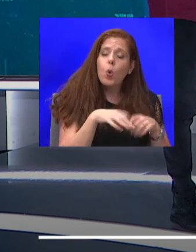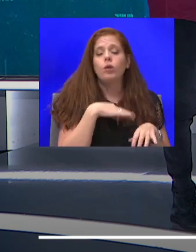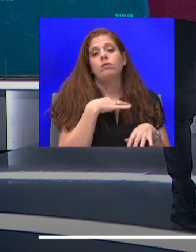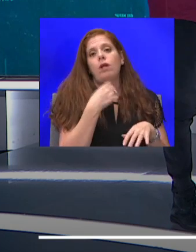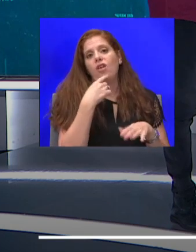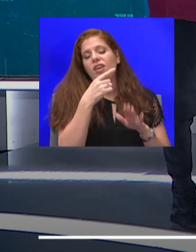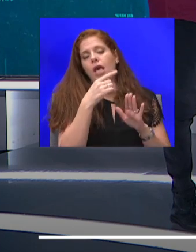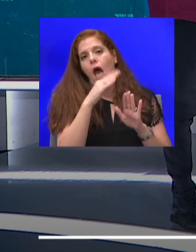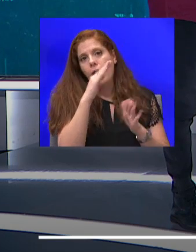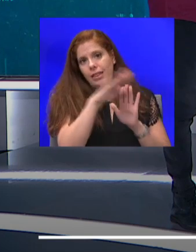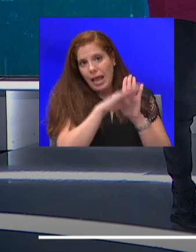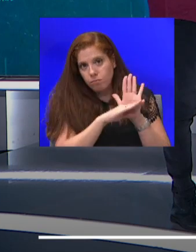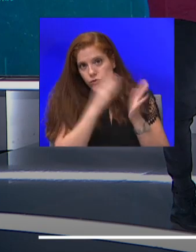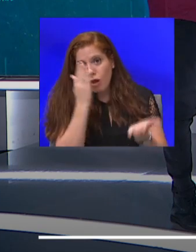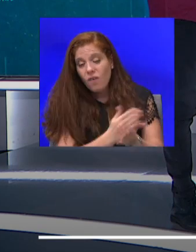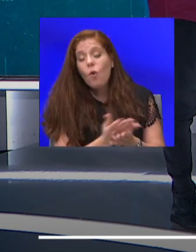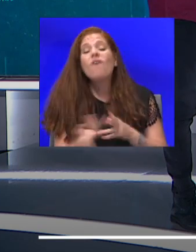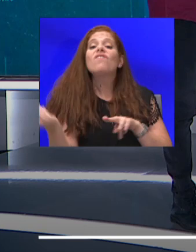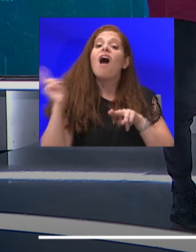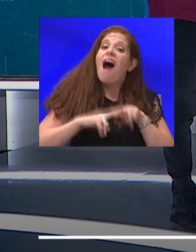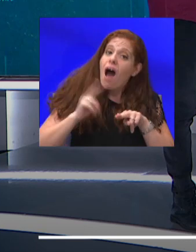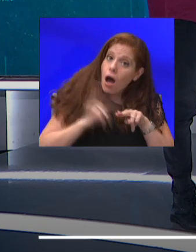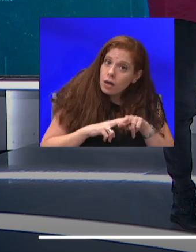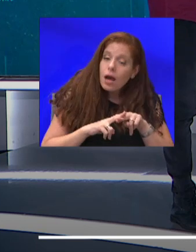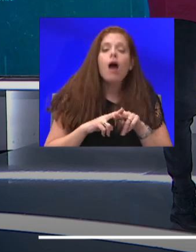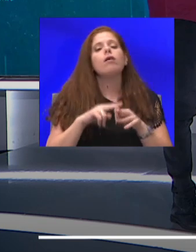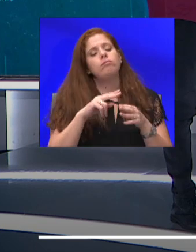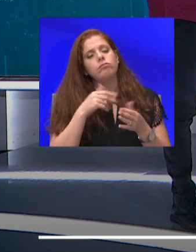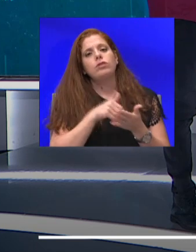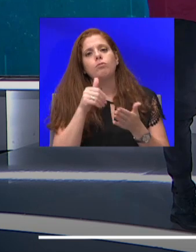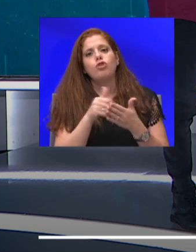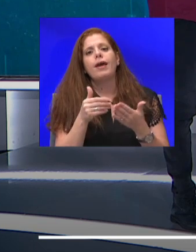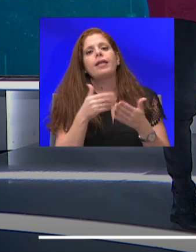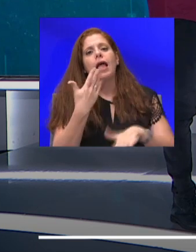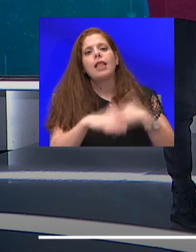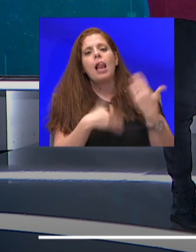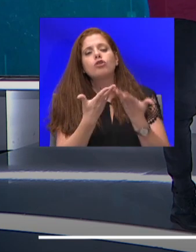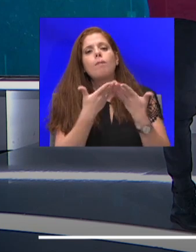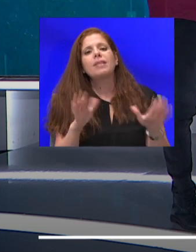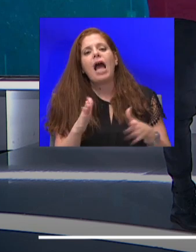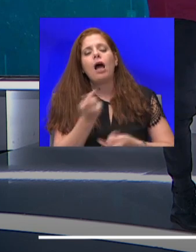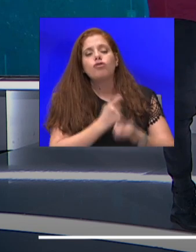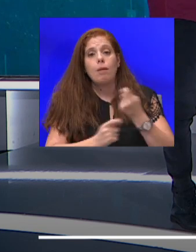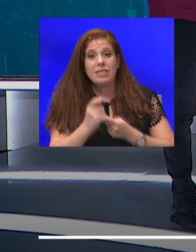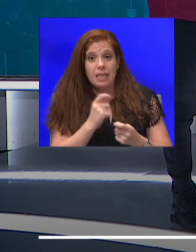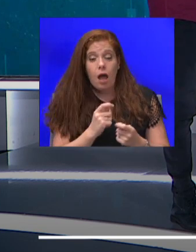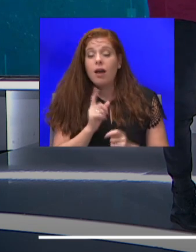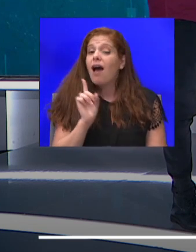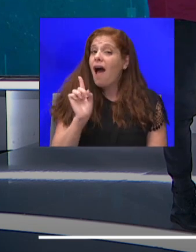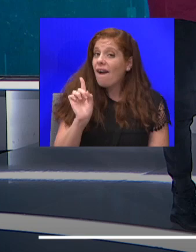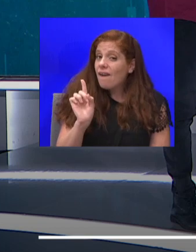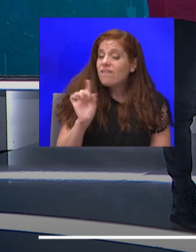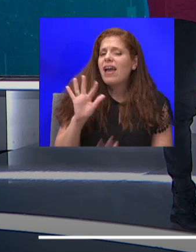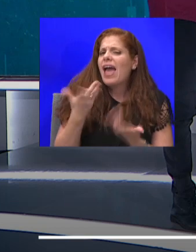ורק אחר כך, ביעדים שקבענו, נמשיך ותהליך פתיחת המסחר. אגב, איך יפתחו את מערכת החינוך?